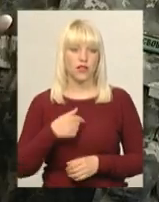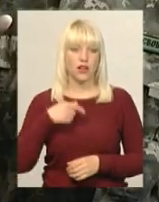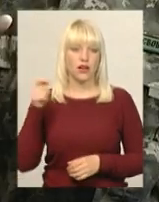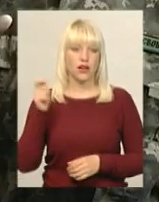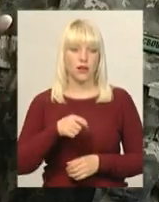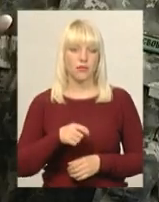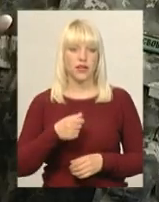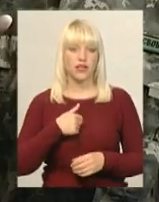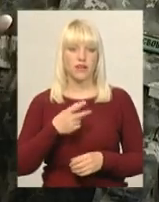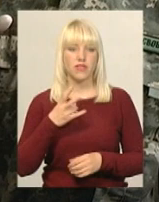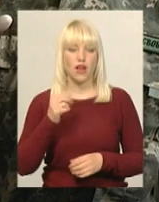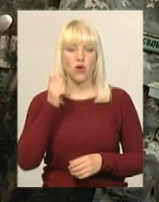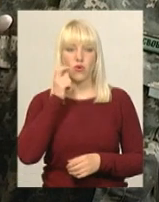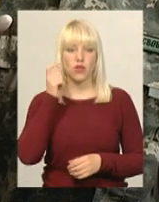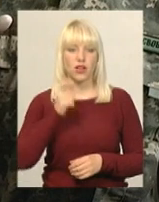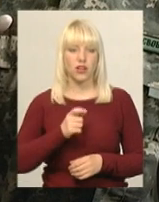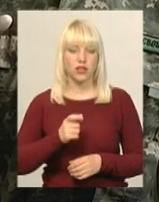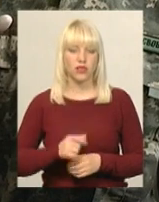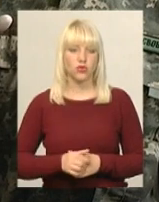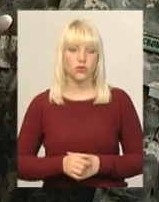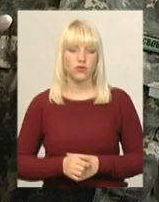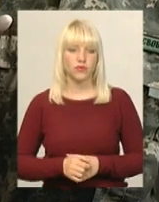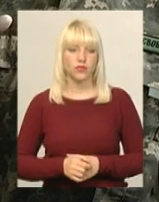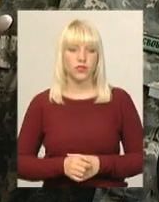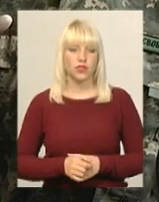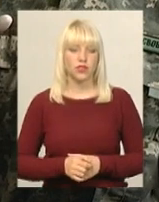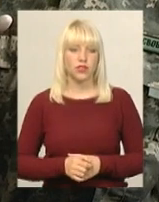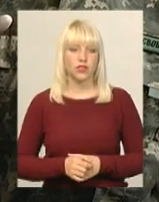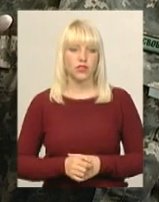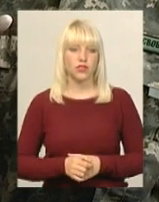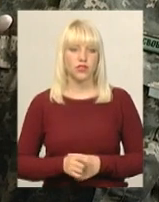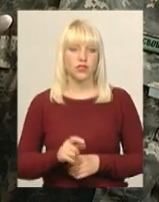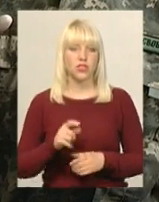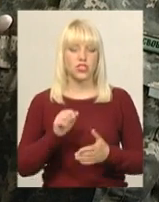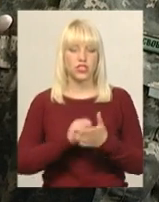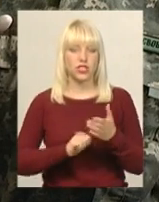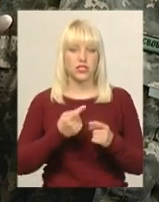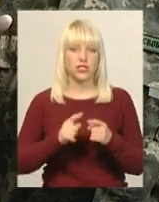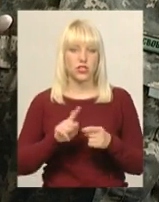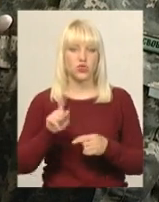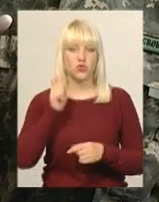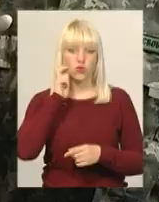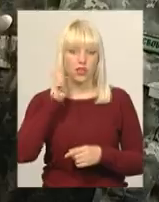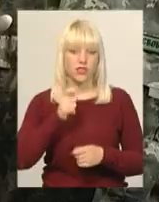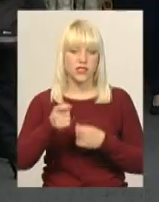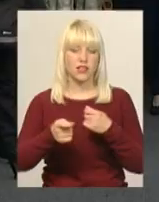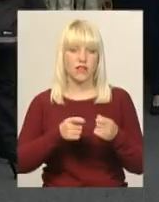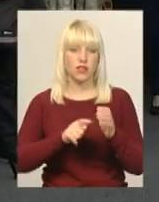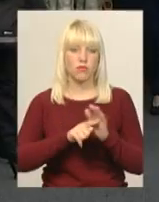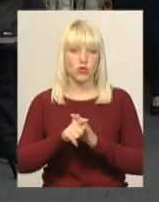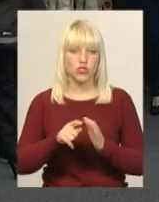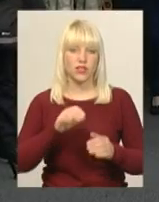Ні війна, як я ще раз зазначу, а те, що українська склада почала вживати зброю проти свого народу власного.